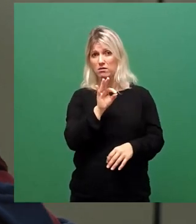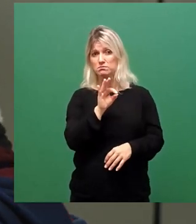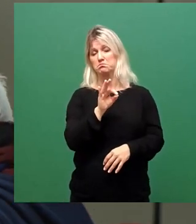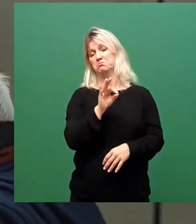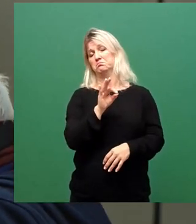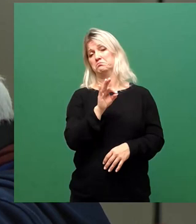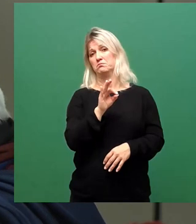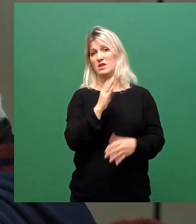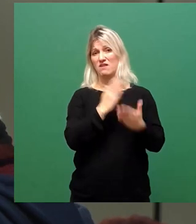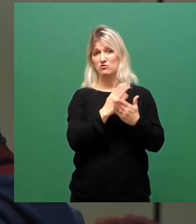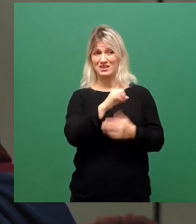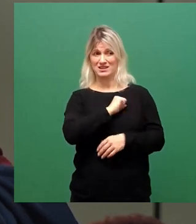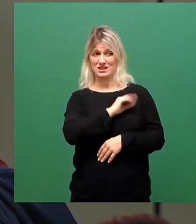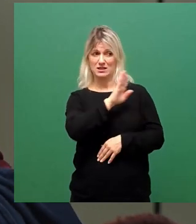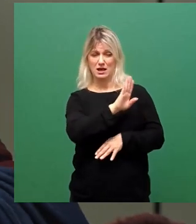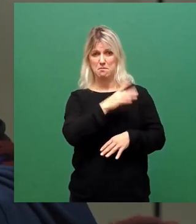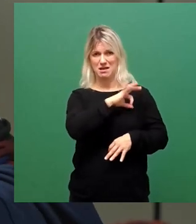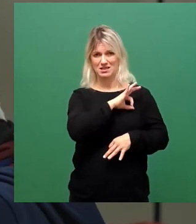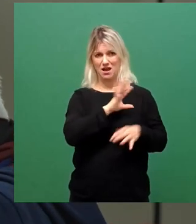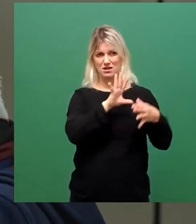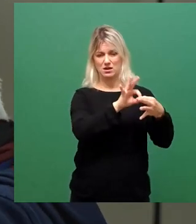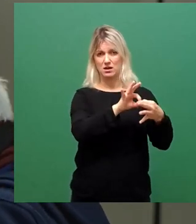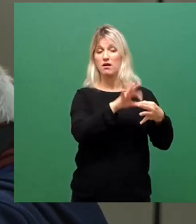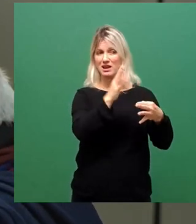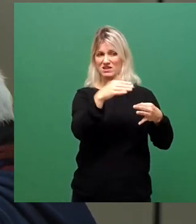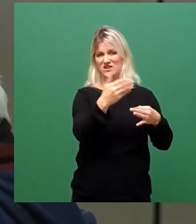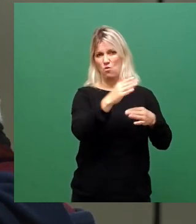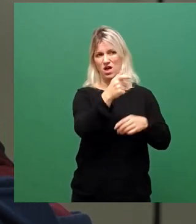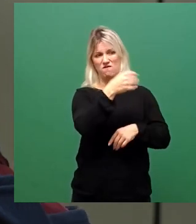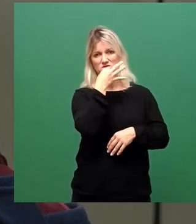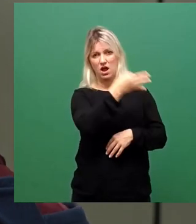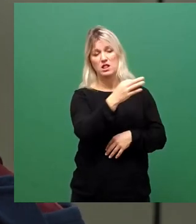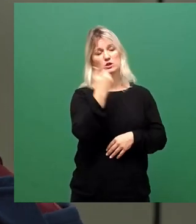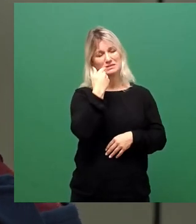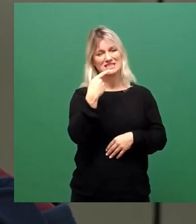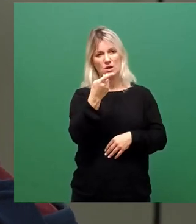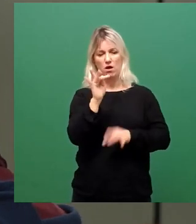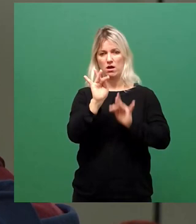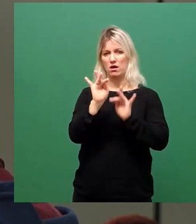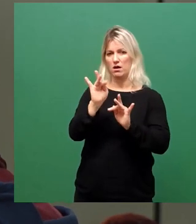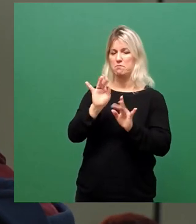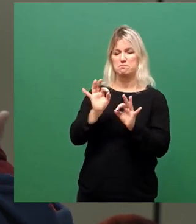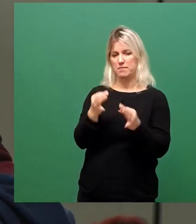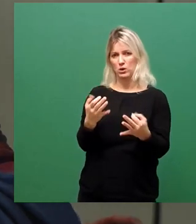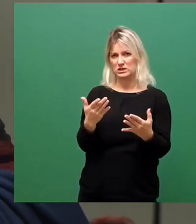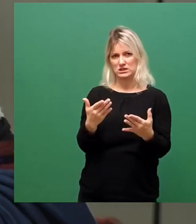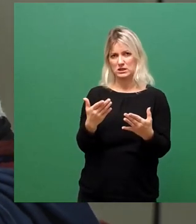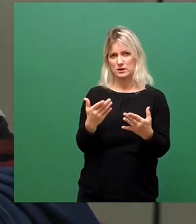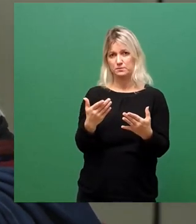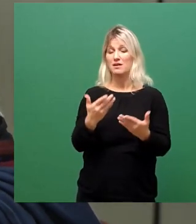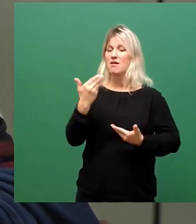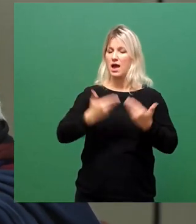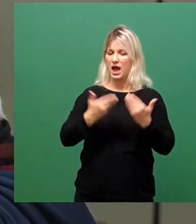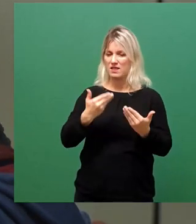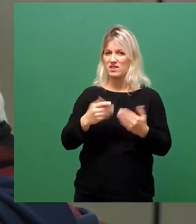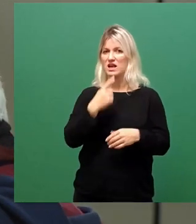Partei angehört, dazu zu konsultieren. Also unterlassen Sie dann bitte im Grunde genommen diese Vorhaltung. Entweder Sie sagen, wir teilen nicht